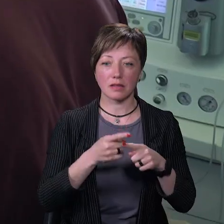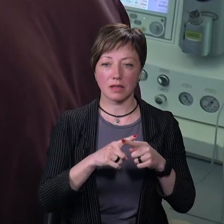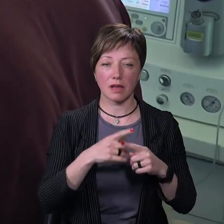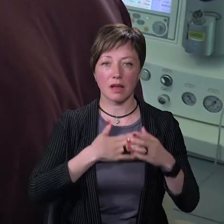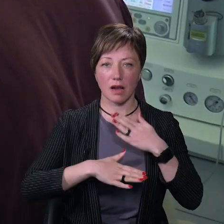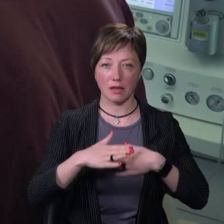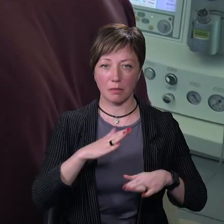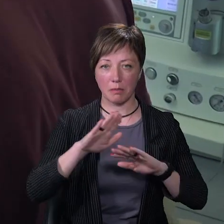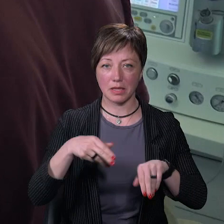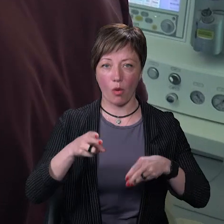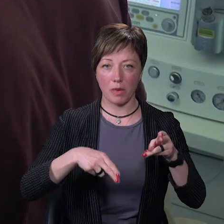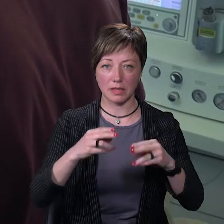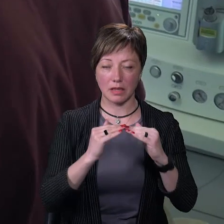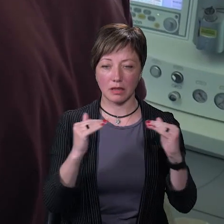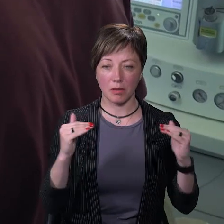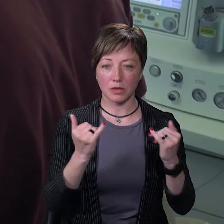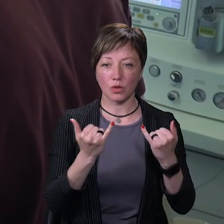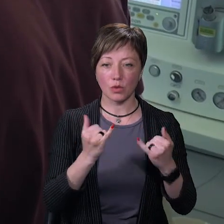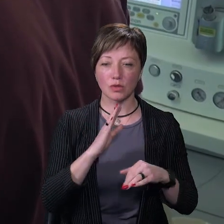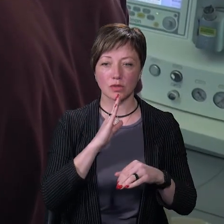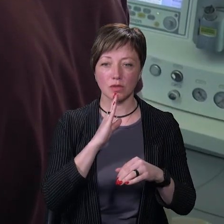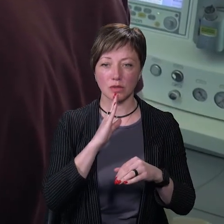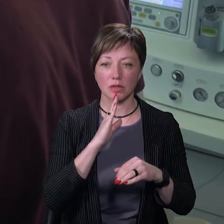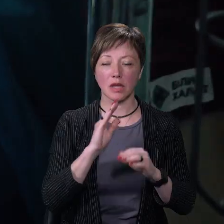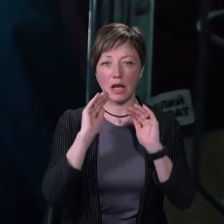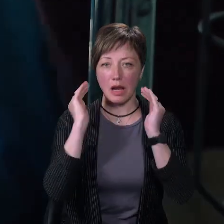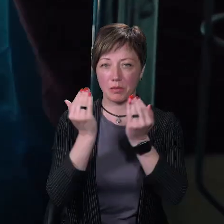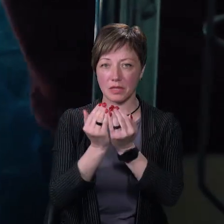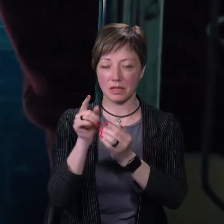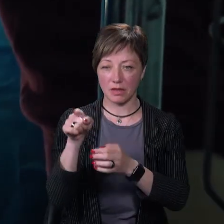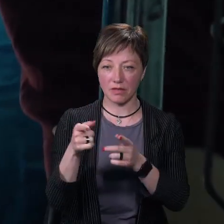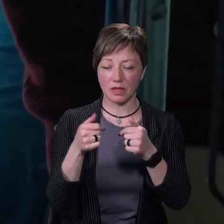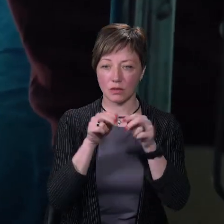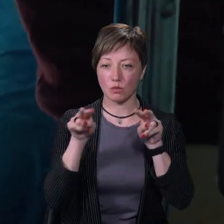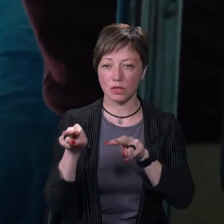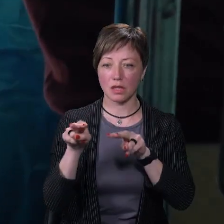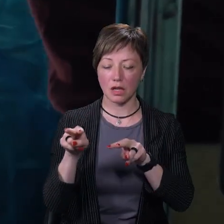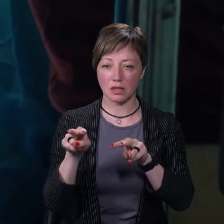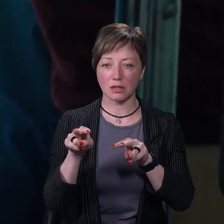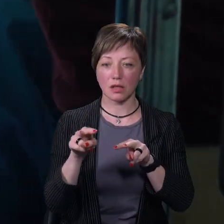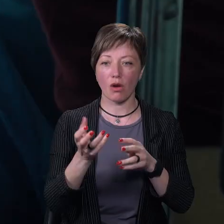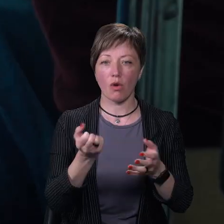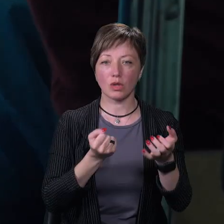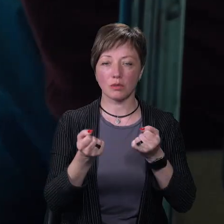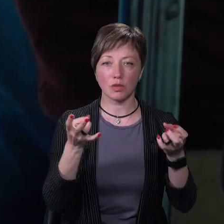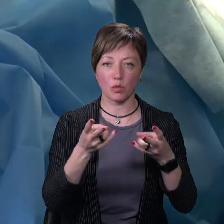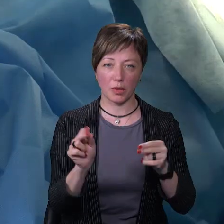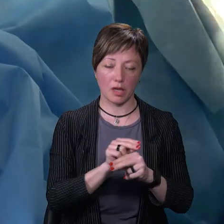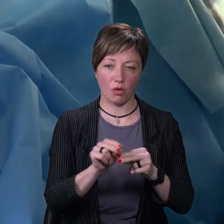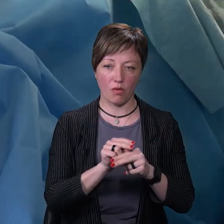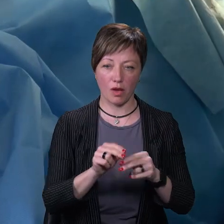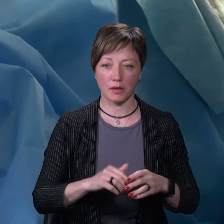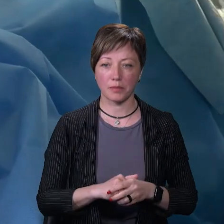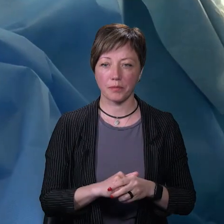дуже задоволені. Сьогодні пацієнтка піде в реанімаційне відділення, і там буде спостерігатися, отримувати все необхідне лікування.